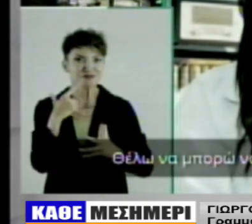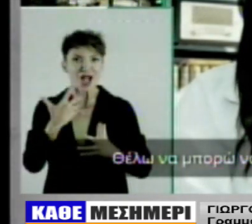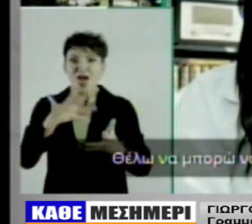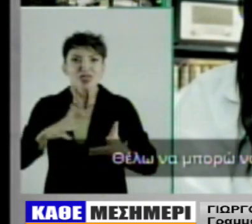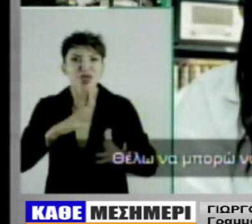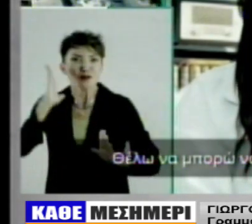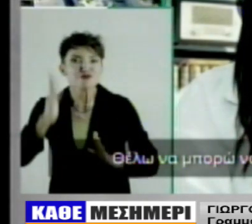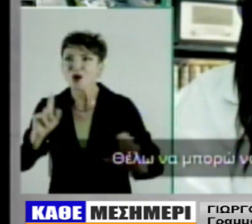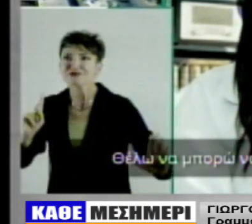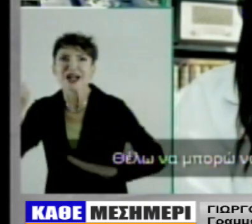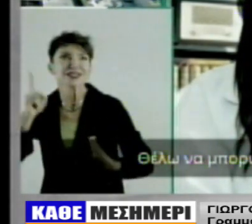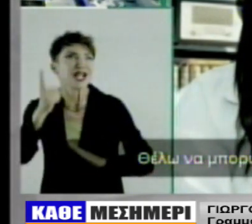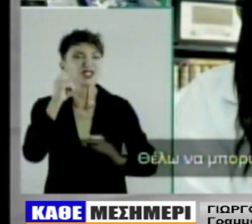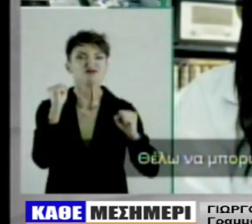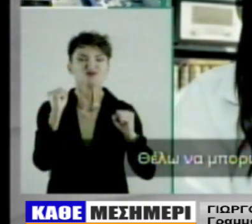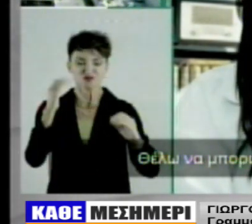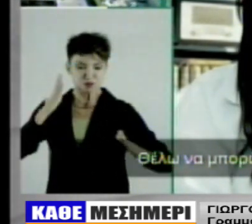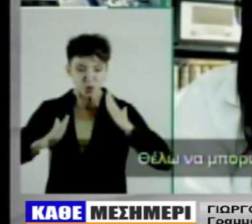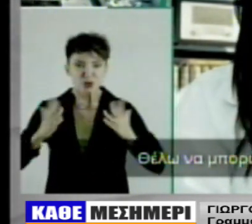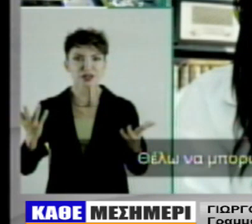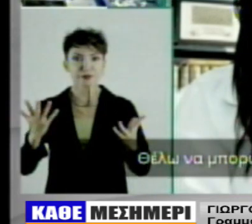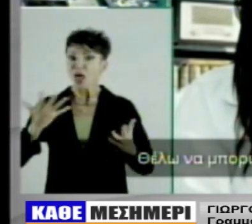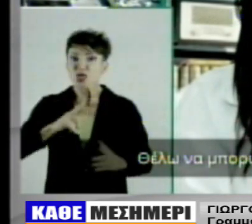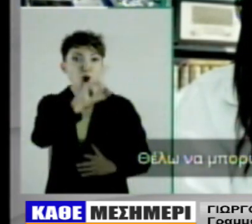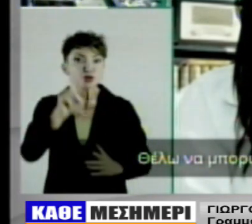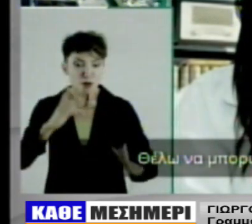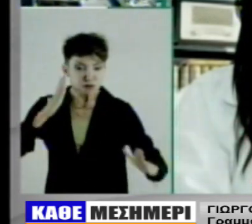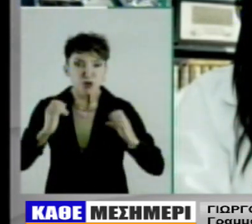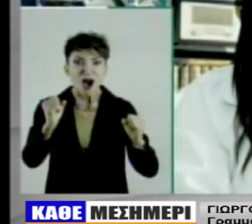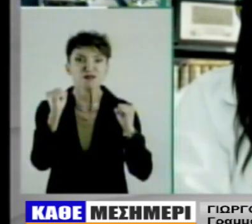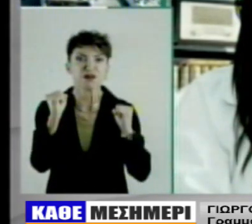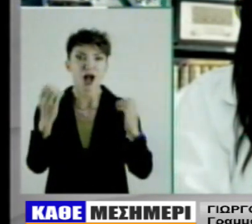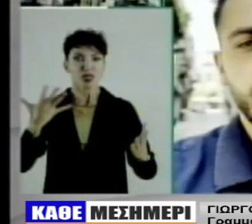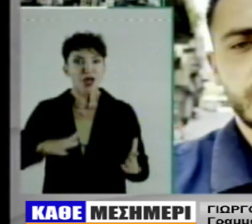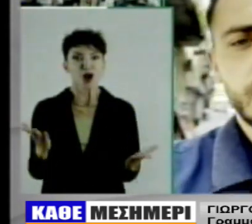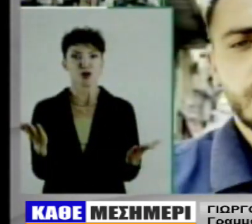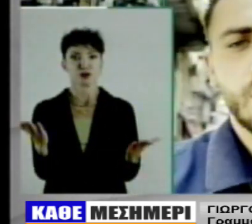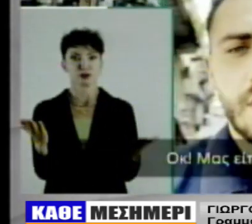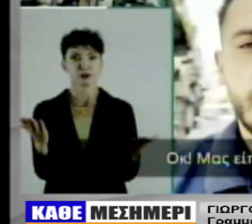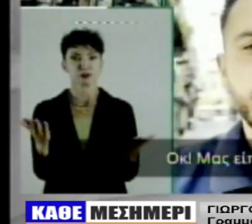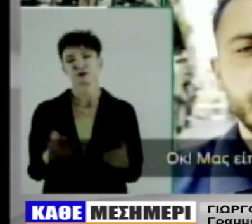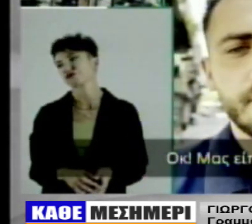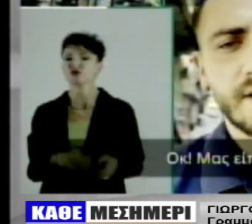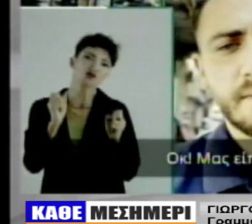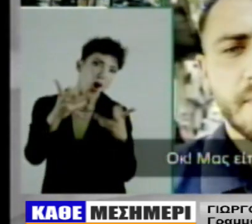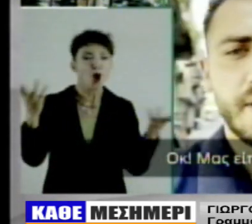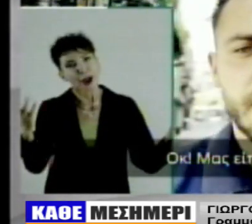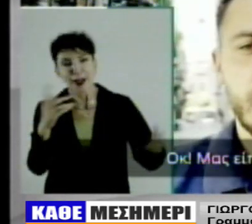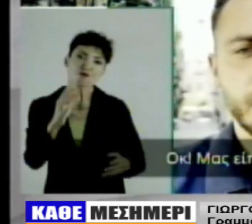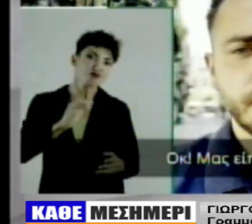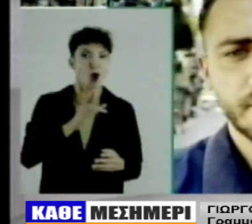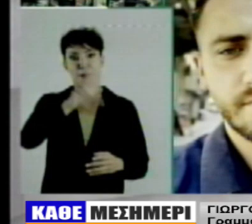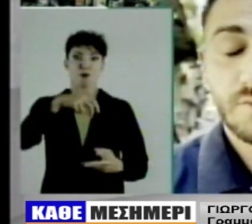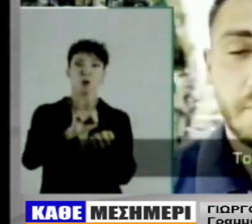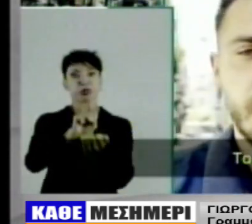και περισσότερα στη συνέχεια, αυτό που παίζει και το ρόλο του είναι και η ελληνική πραγματικότητα με την